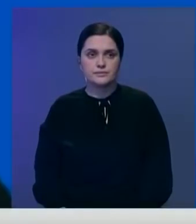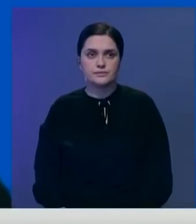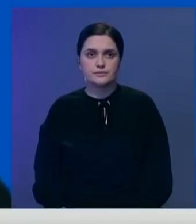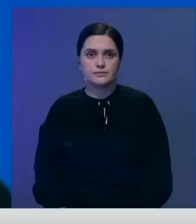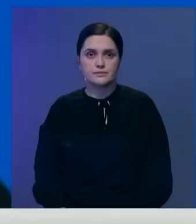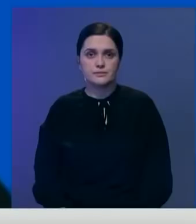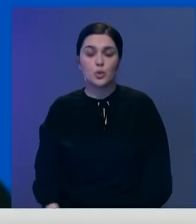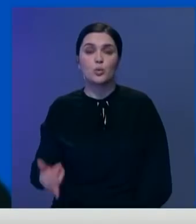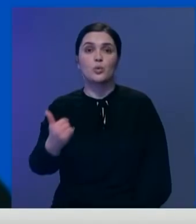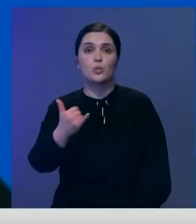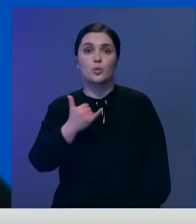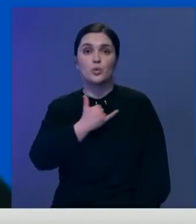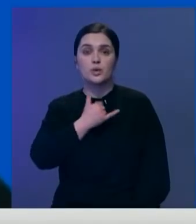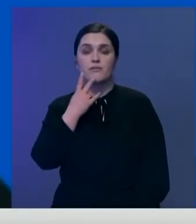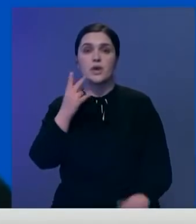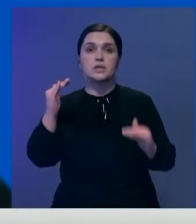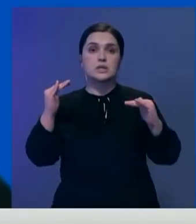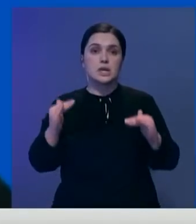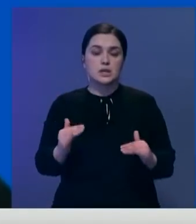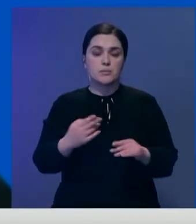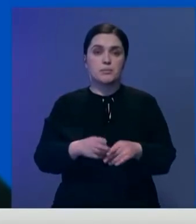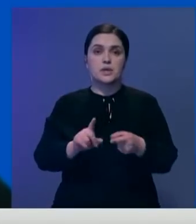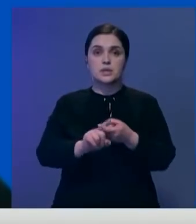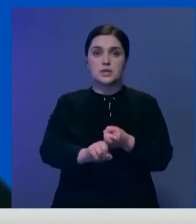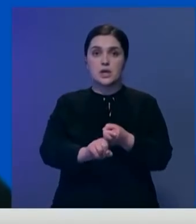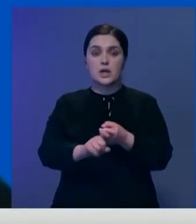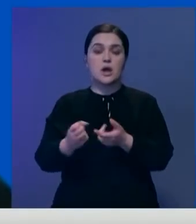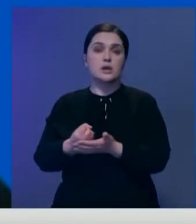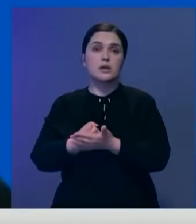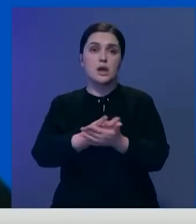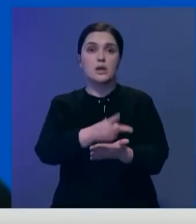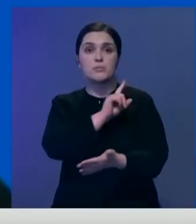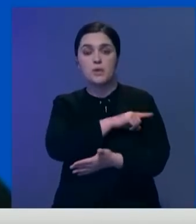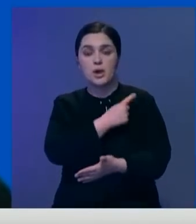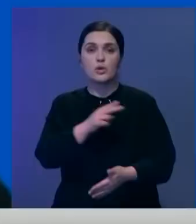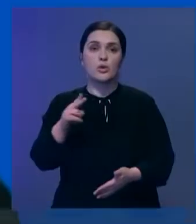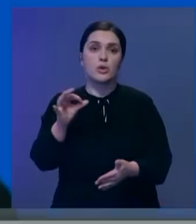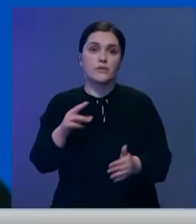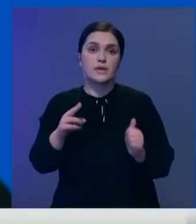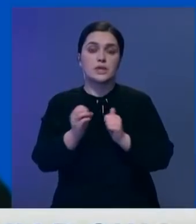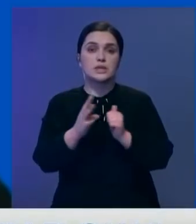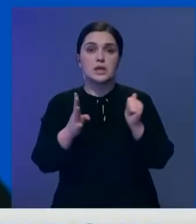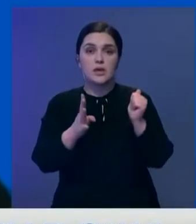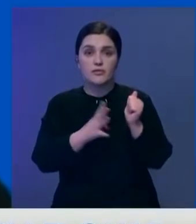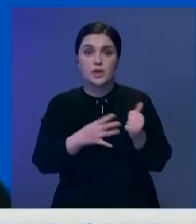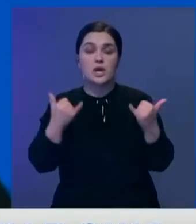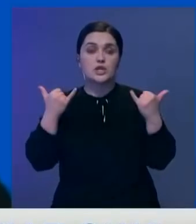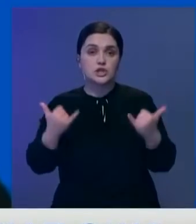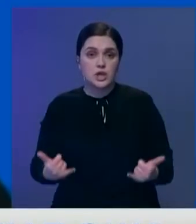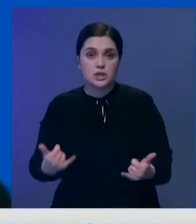В нашей стране заметно сократилось число заражений и госпитализаций пациентов с ковид-19. Однако сейчас